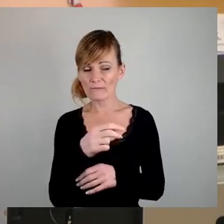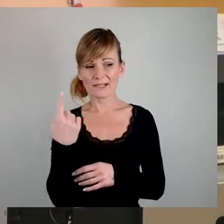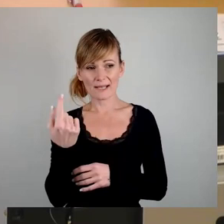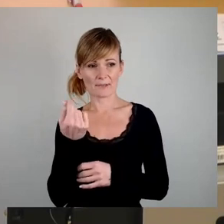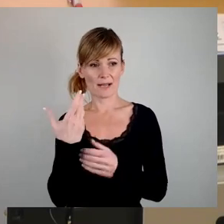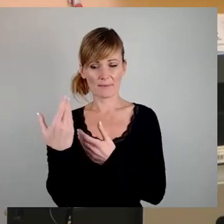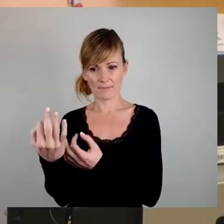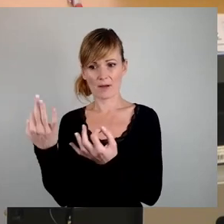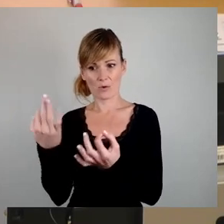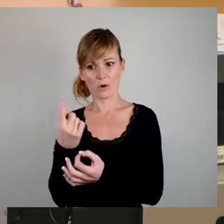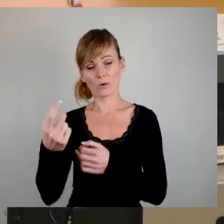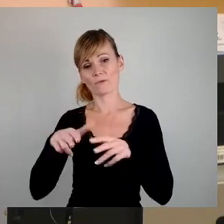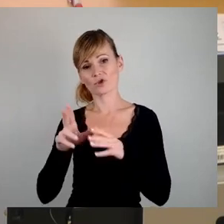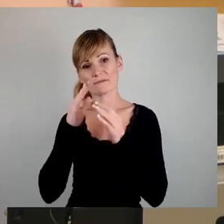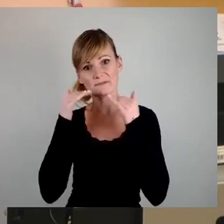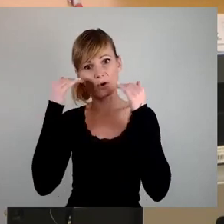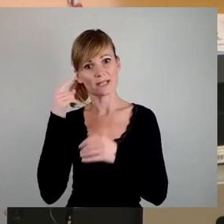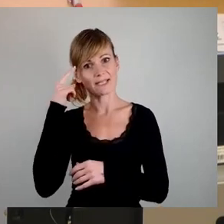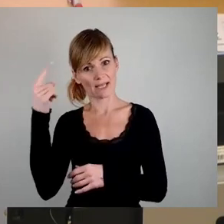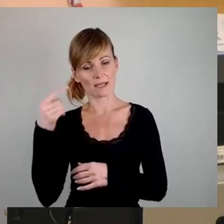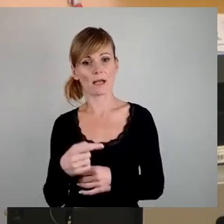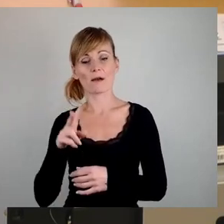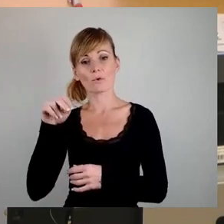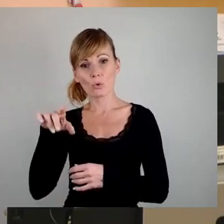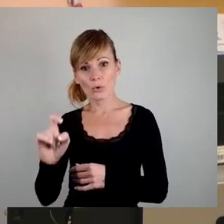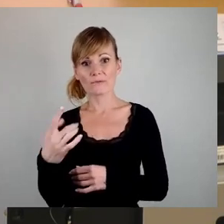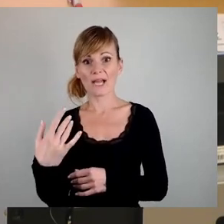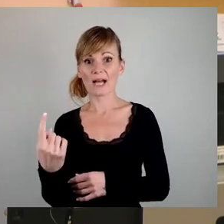wirtschaftsfreundlich denken. Es ist im Prinzip so, dass die Vonovia auf uns zugekommen ist.